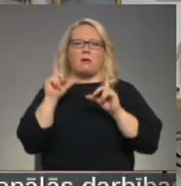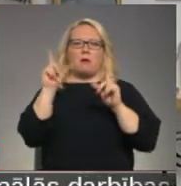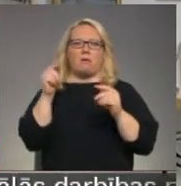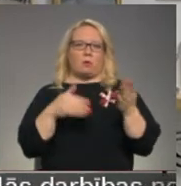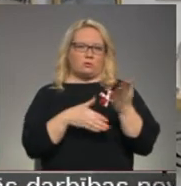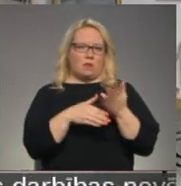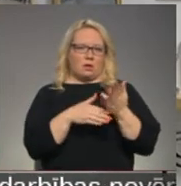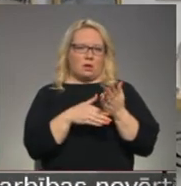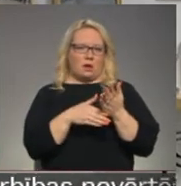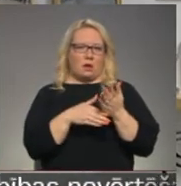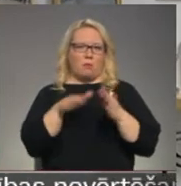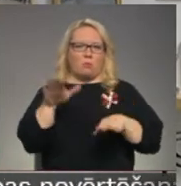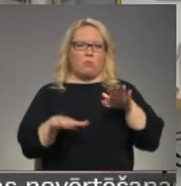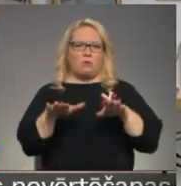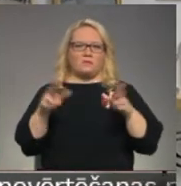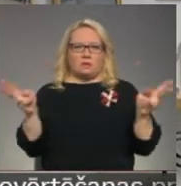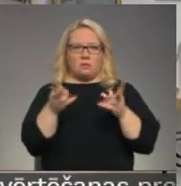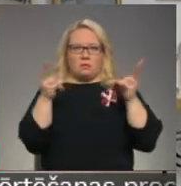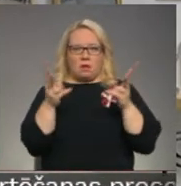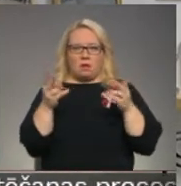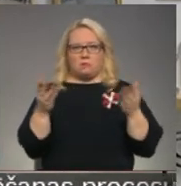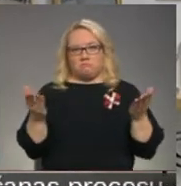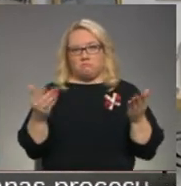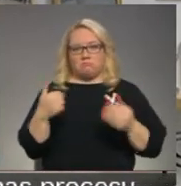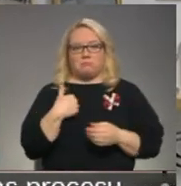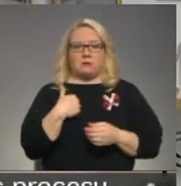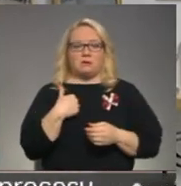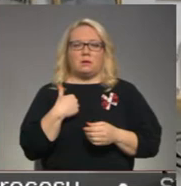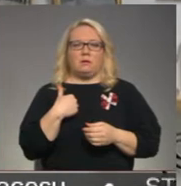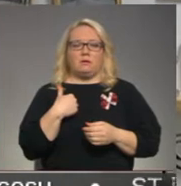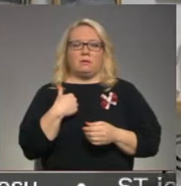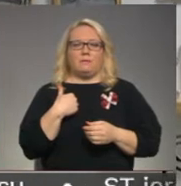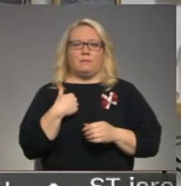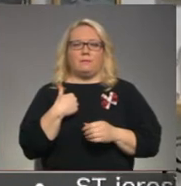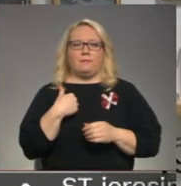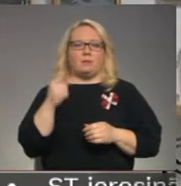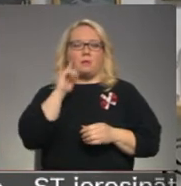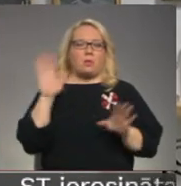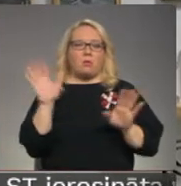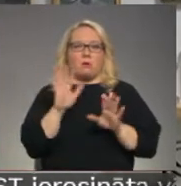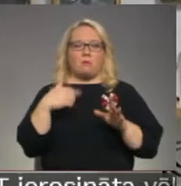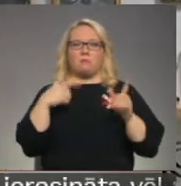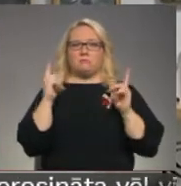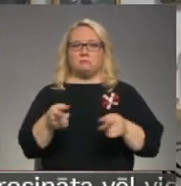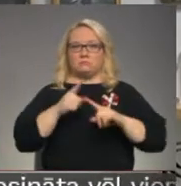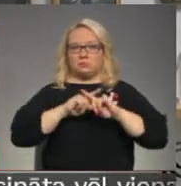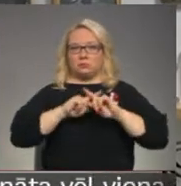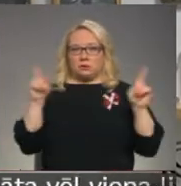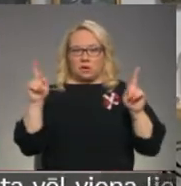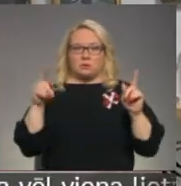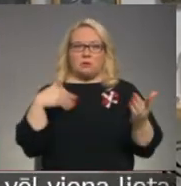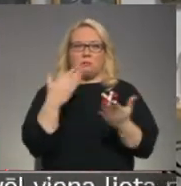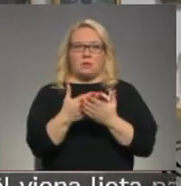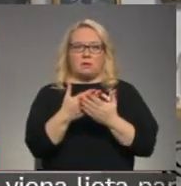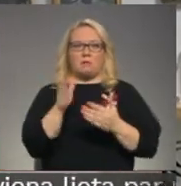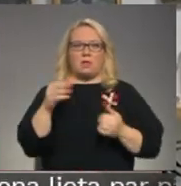palīgā uz pūru. Pūru uzdegot. Nu, es nemaz nedomāju piekart uzreiz. Viņi man piedāvājās